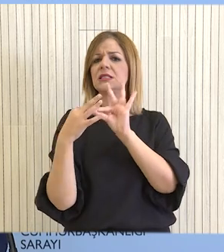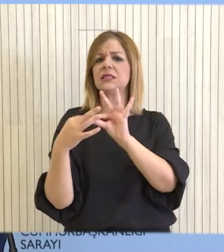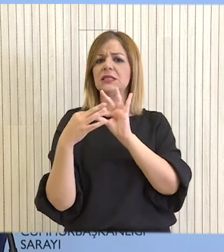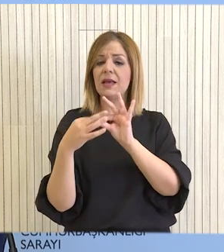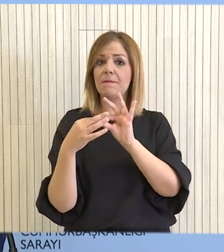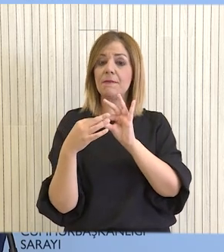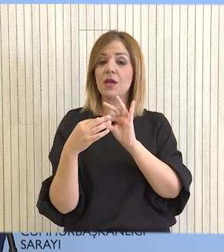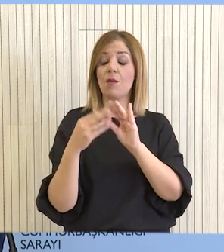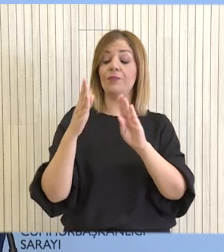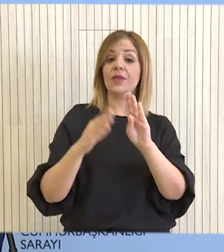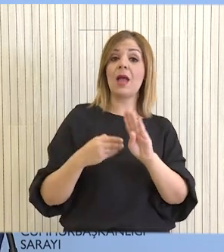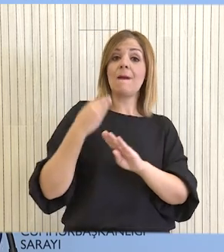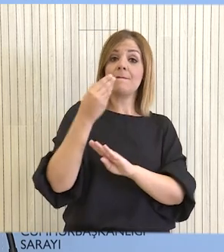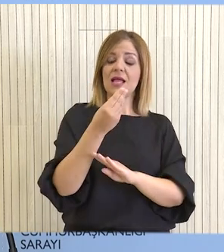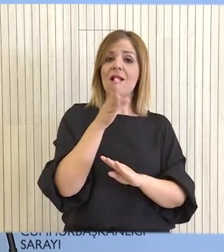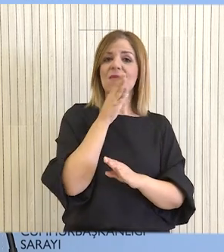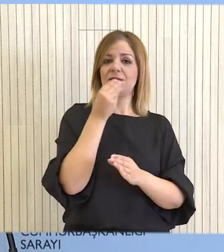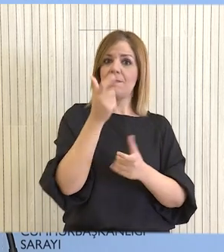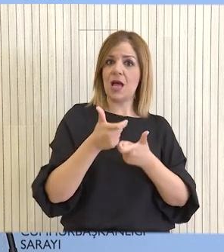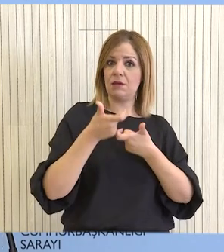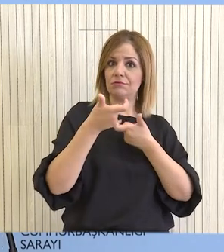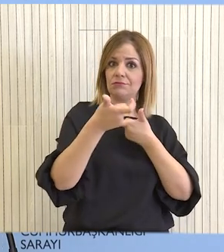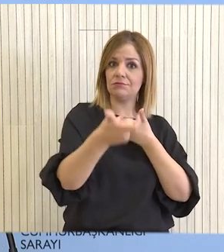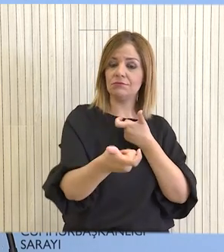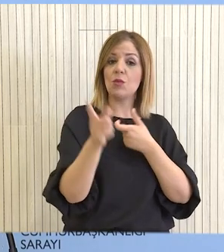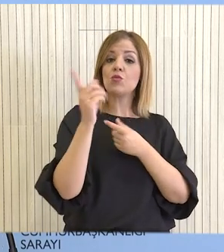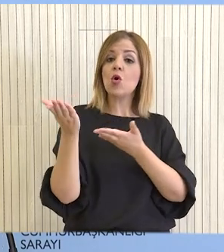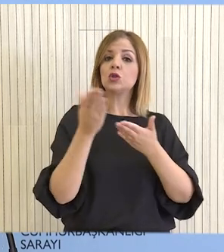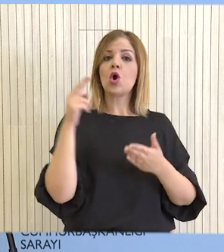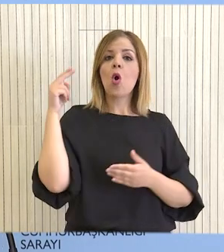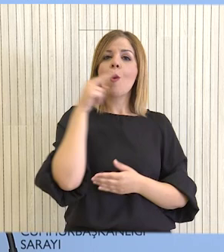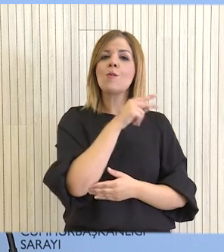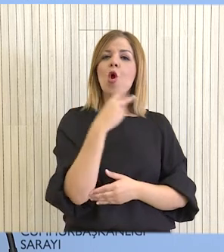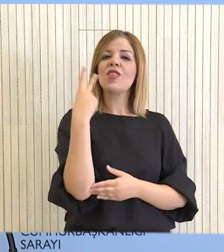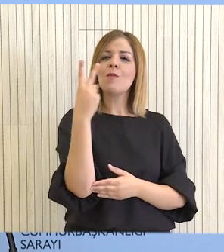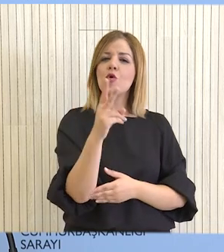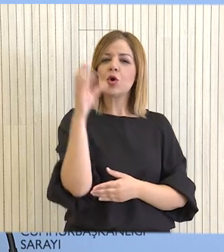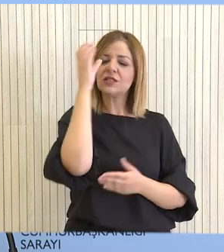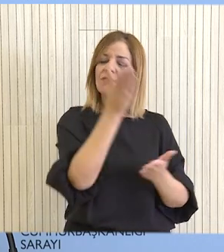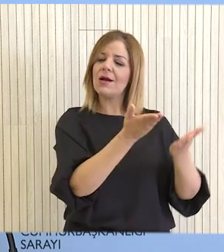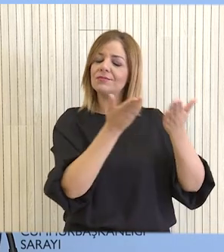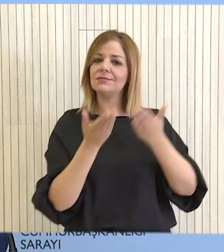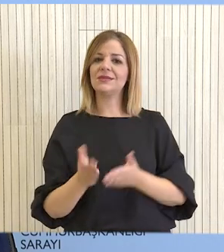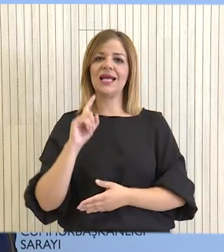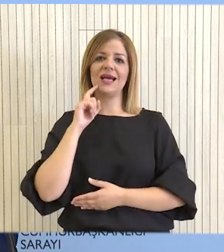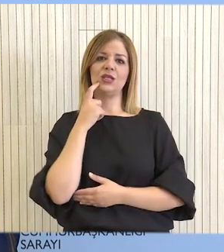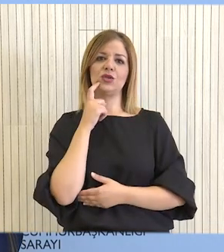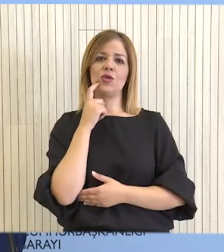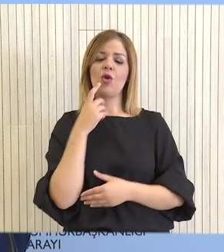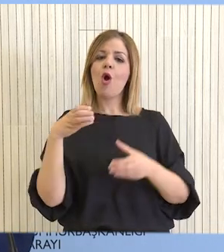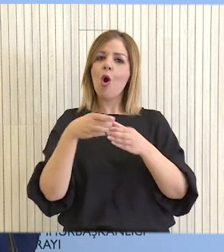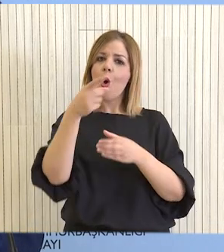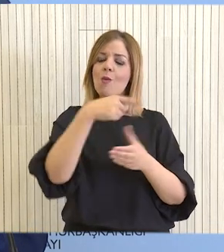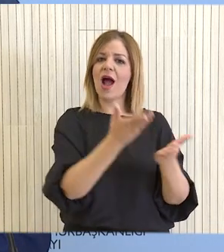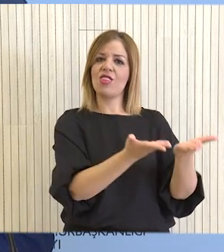Της Διακυβερνητικής θα ακολουθήσει γεύμα εργασίας που θα παραθέσει η Πρωθυπουργός της Σερβίας προς τη μήν του Πρόεδρου της Κυπριακής Δημοκρατίας και της Αντιπροσωπίας